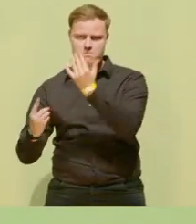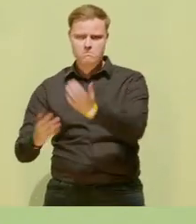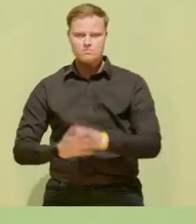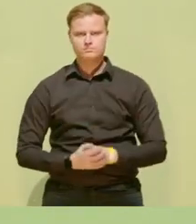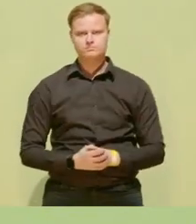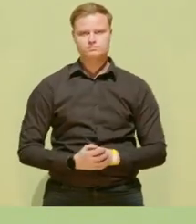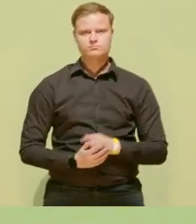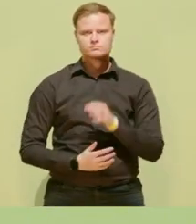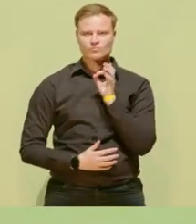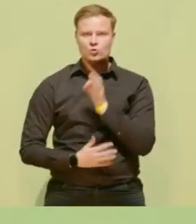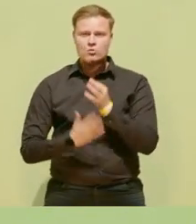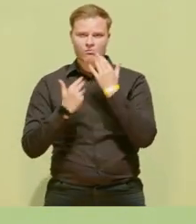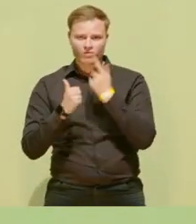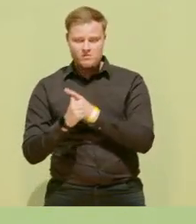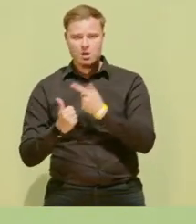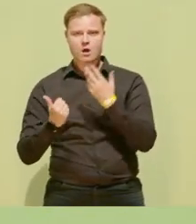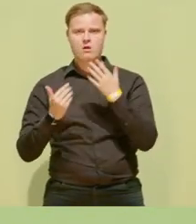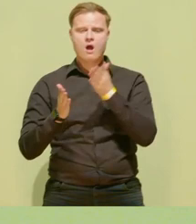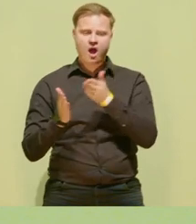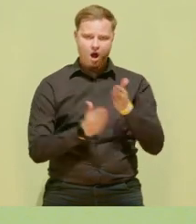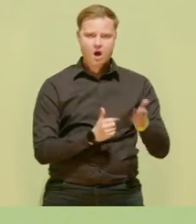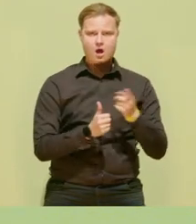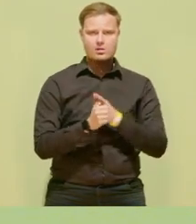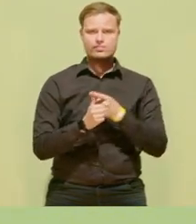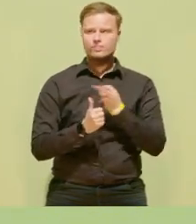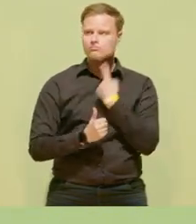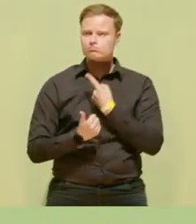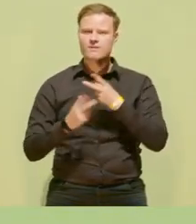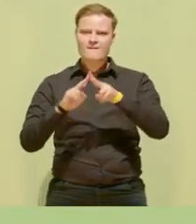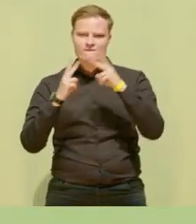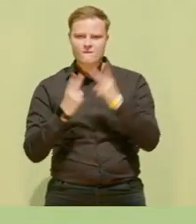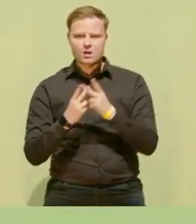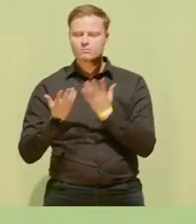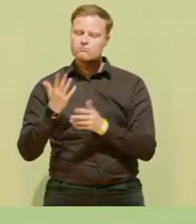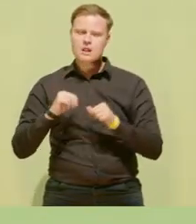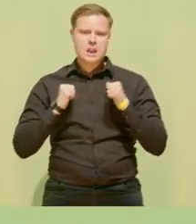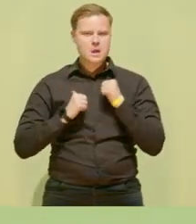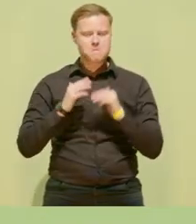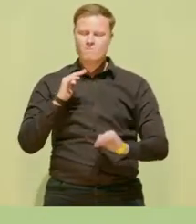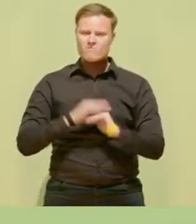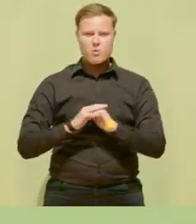für die Arten, für eine Welt voller Leben. Vielen Dank. Applaus Applaus Applaus Applaus Applaus